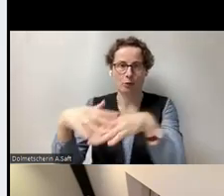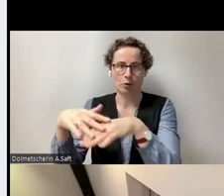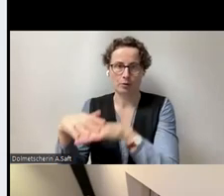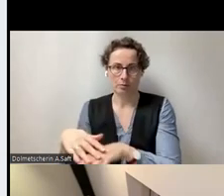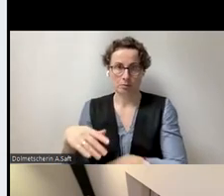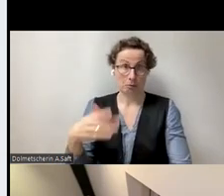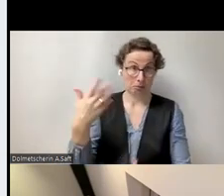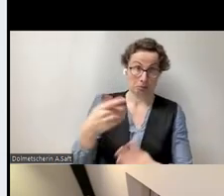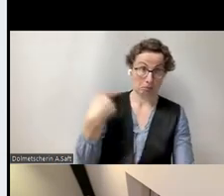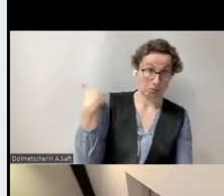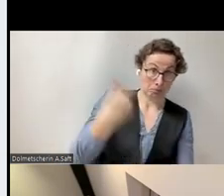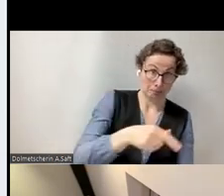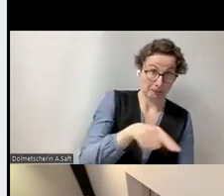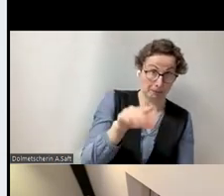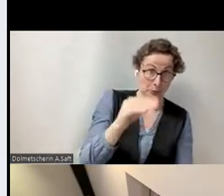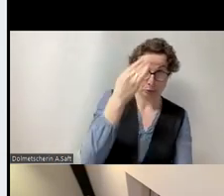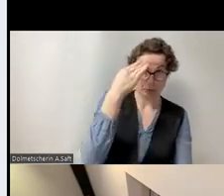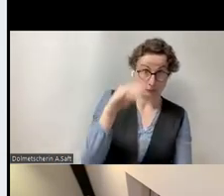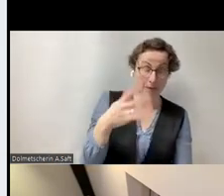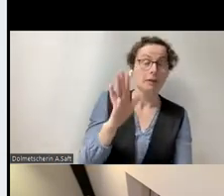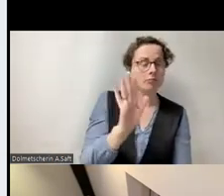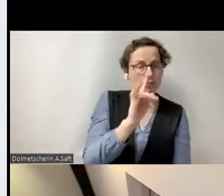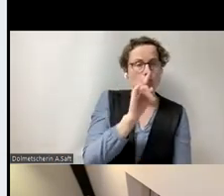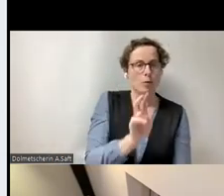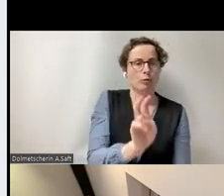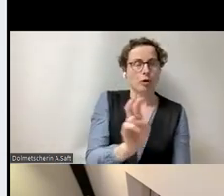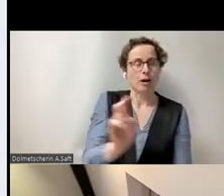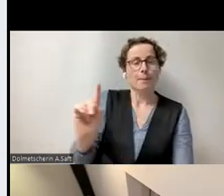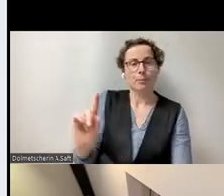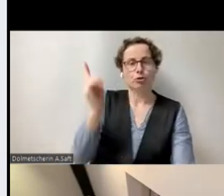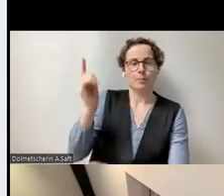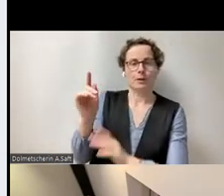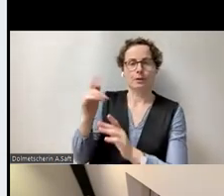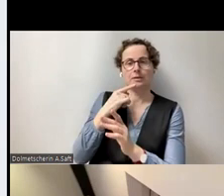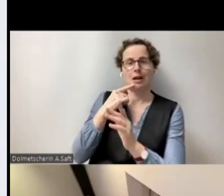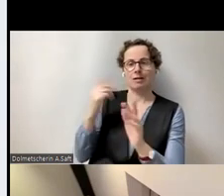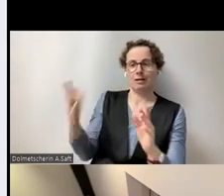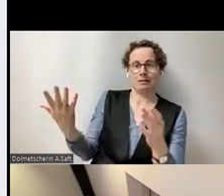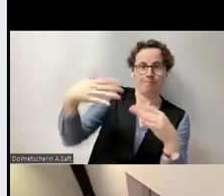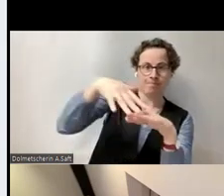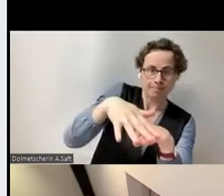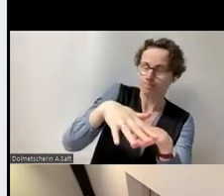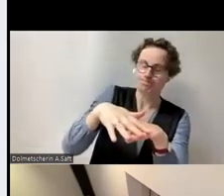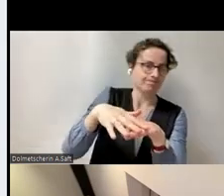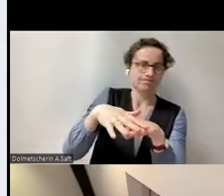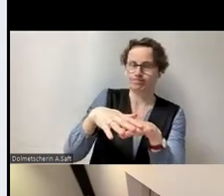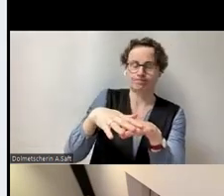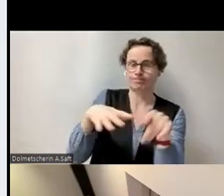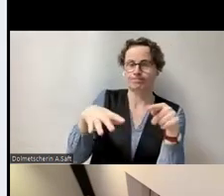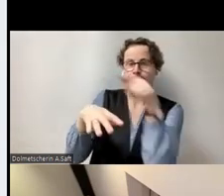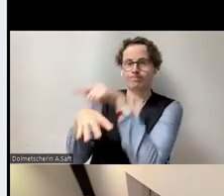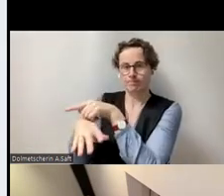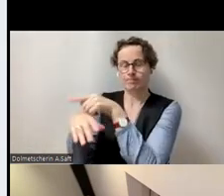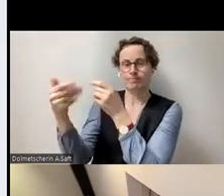geht. Dann ist es kein Problem. Aber ich möchte einfach darauf hinweisen. In solchen Fällen müssten Sie noch weitere Kriterien